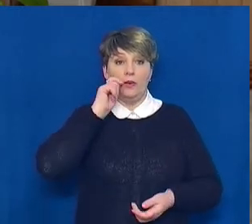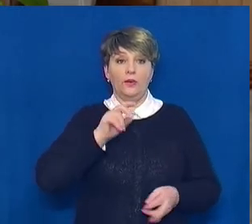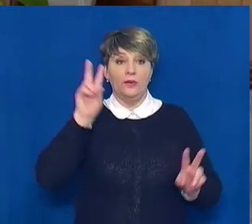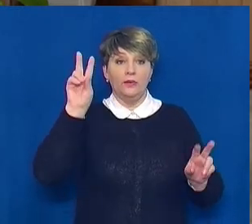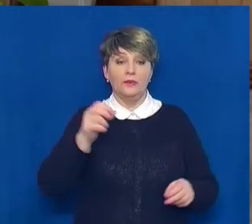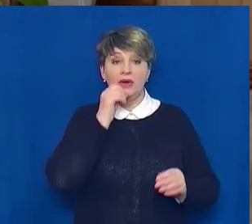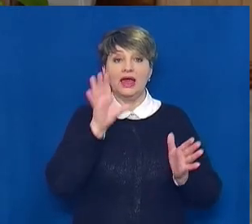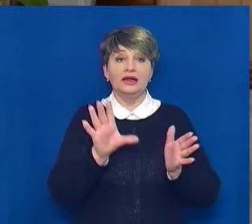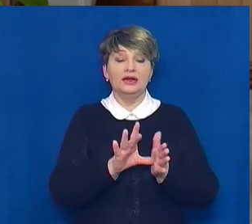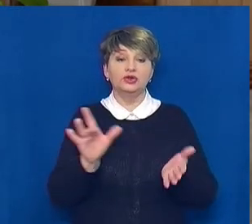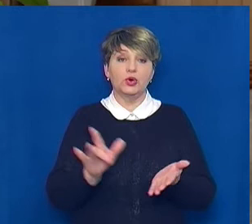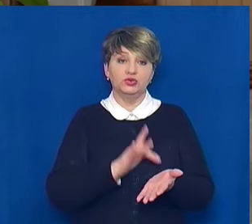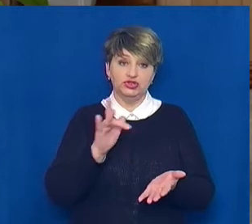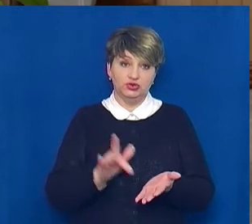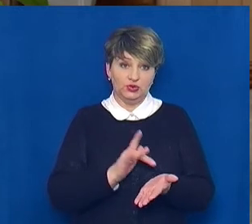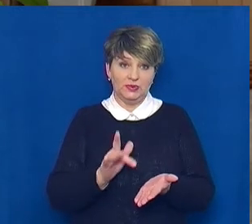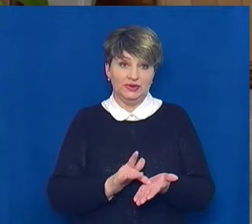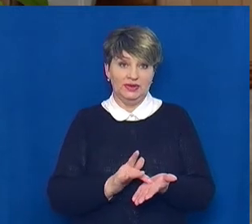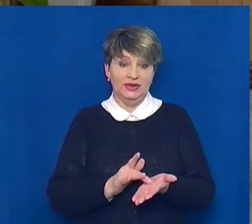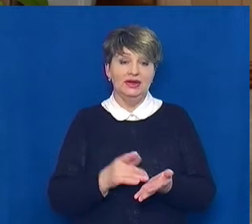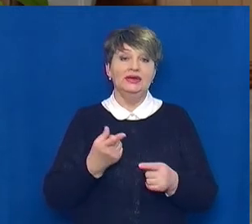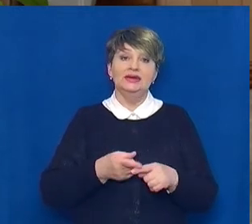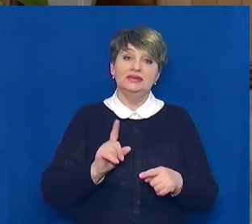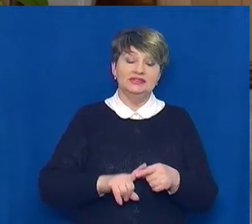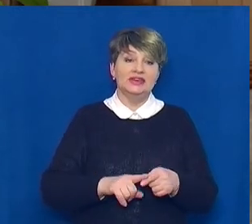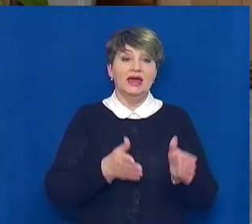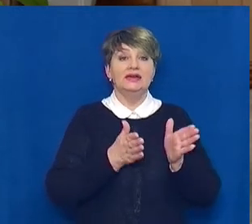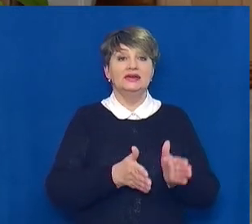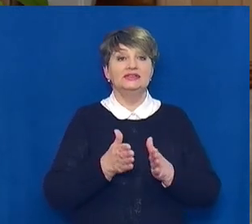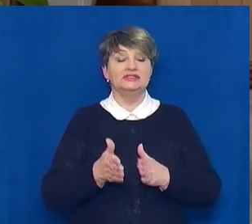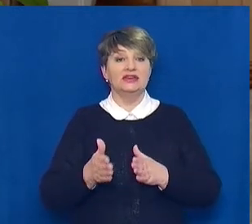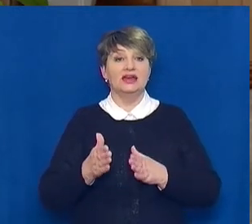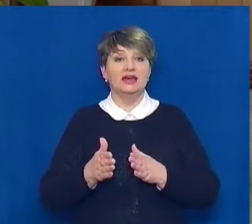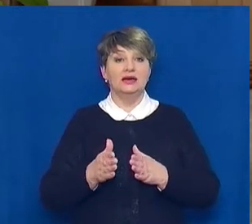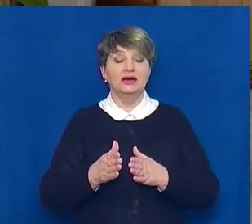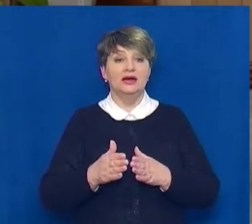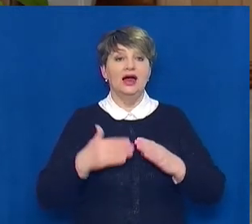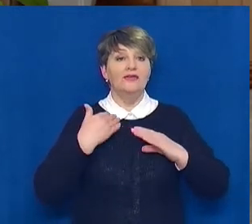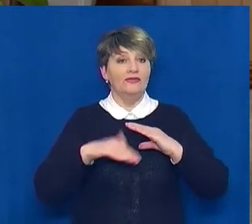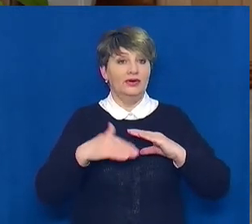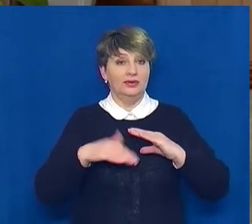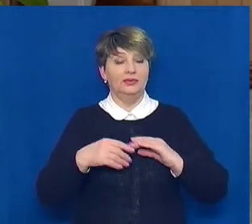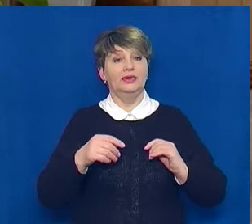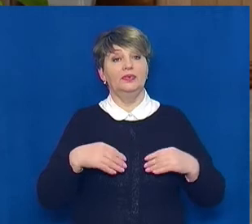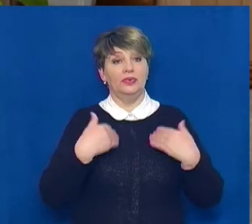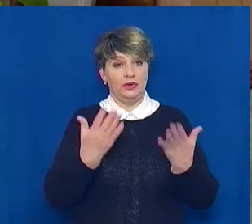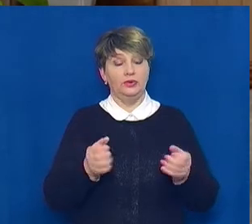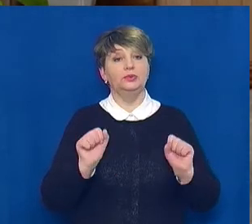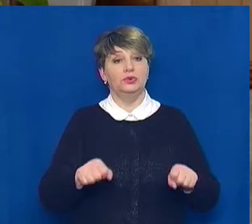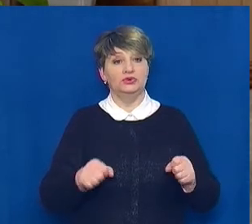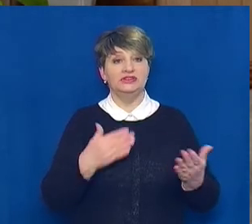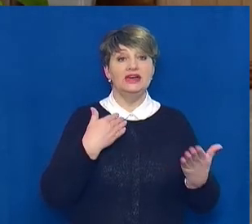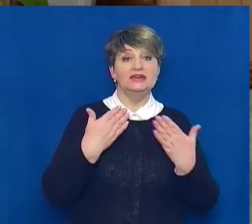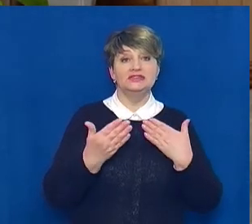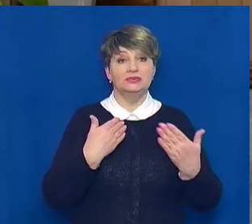щоденник, це журнал, це система ВЕБ 2.0, яка дає можливість спілкуватись. І в ній же